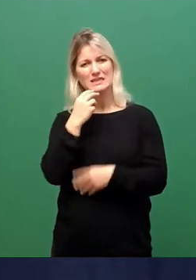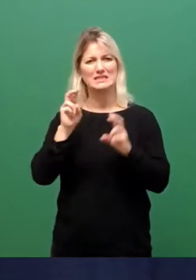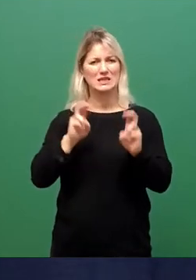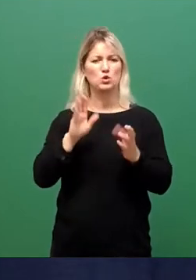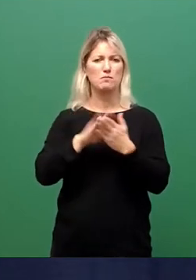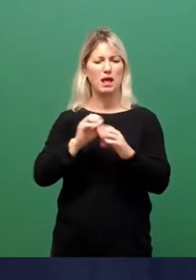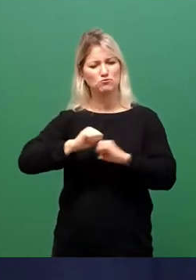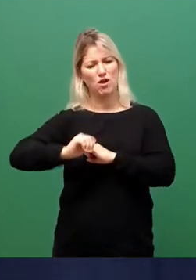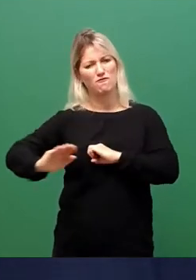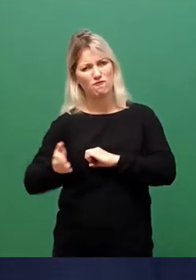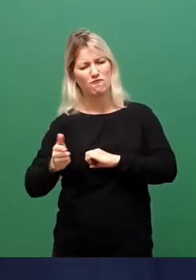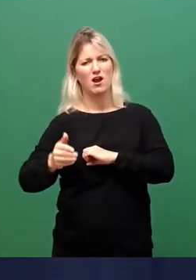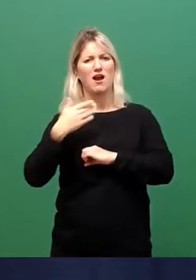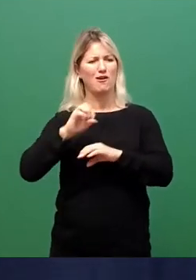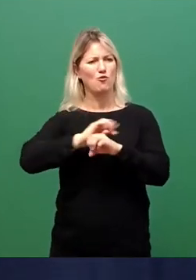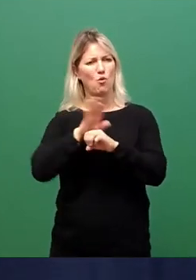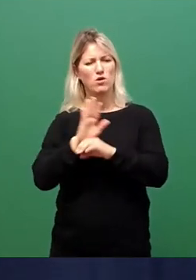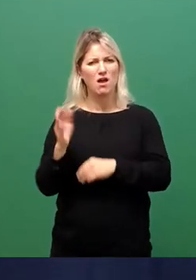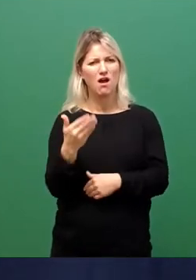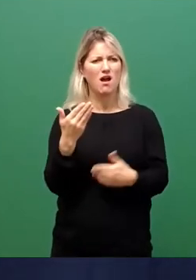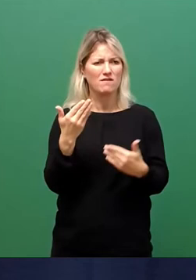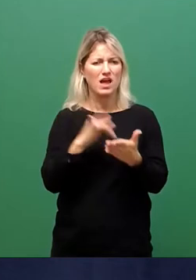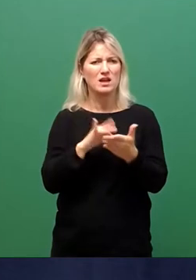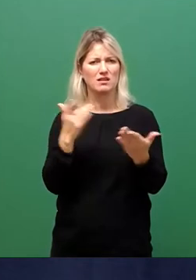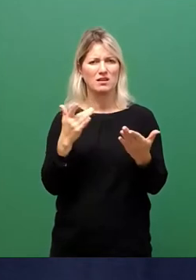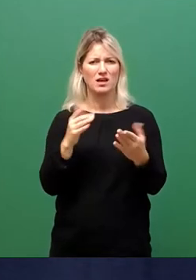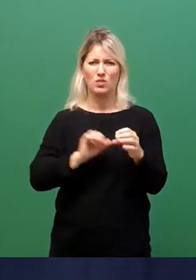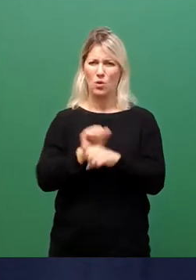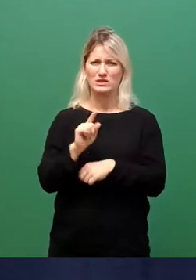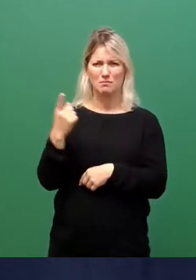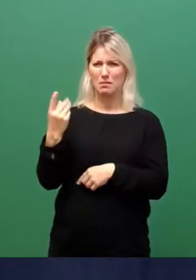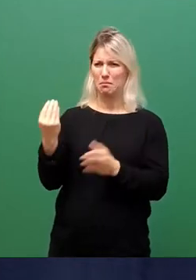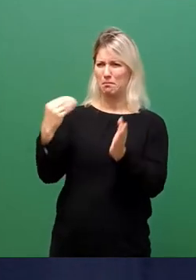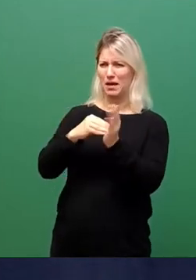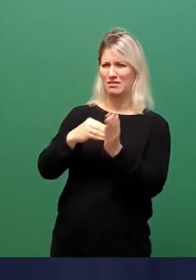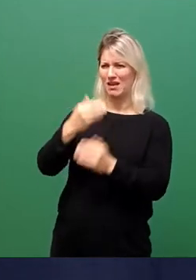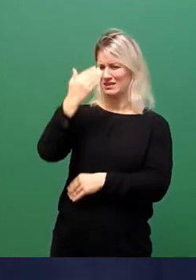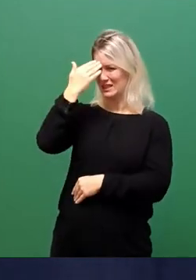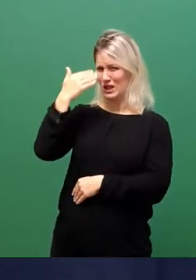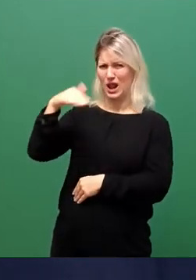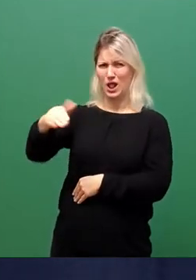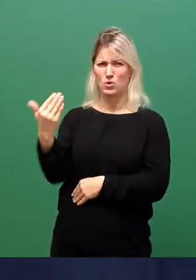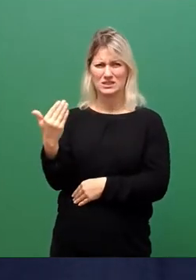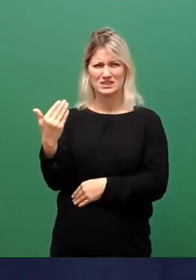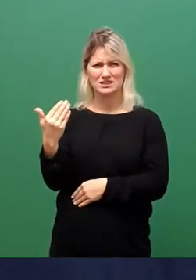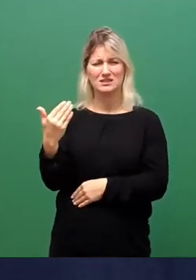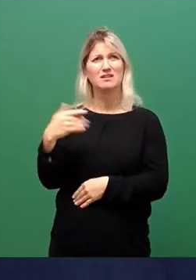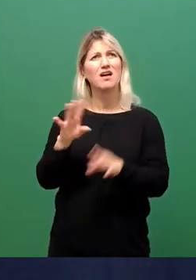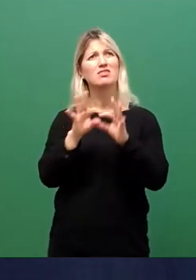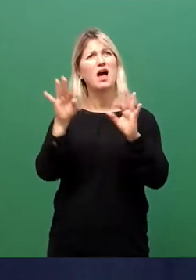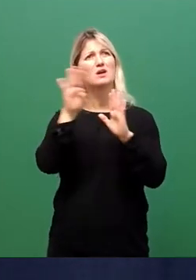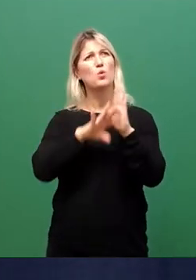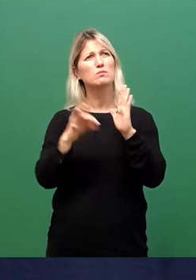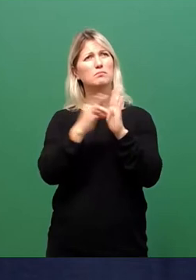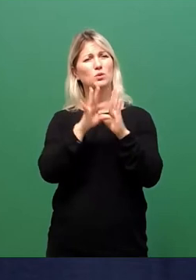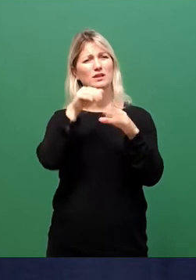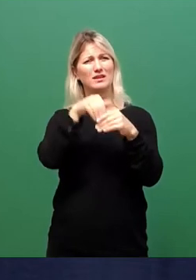Aber es reicht offenbar immer noch einen völlig sinnfreien Beitrag, der nichts mit dem Tagesordnungspunkt zu tun hat, hier noch mal